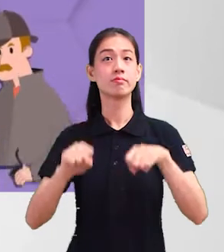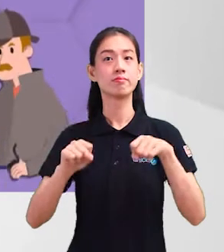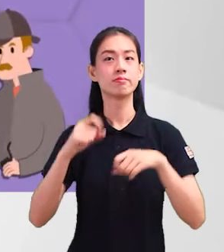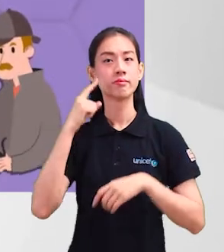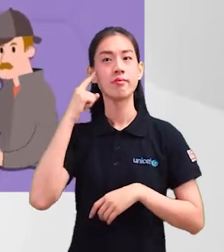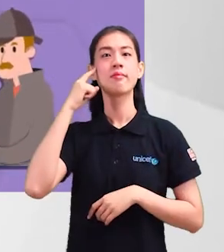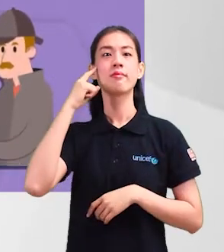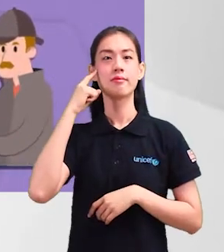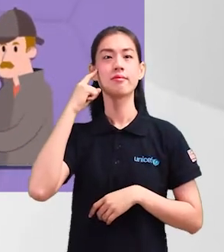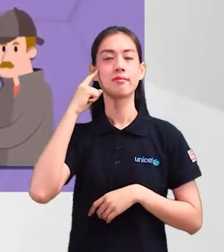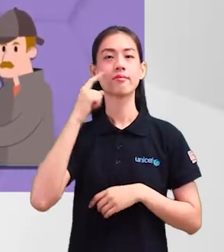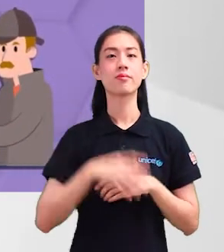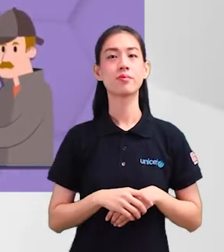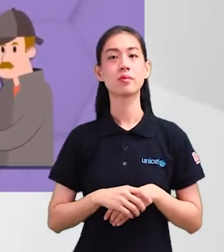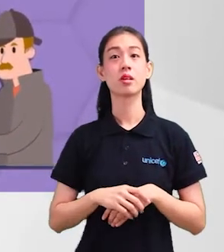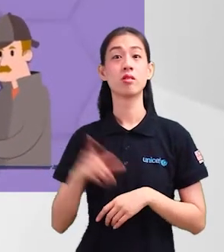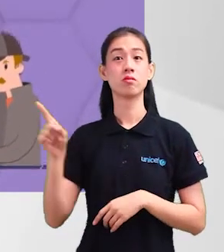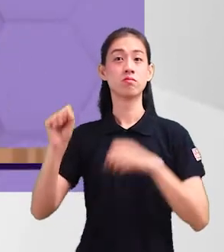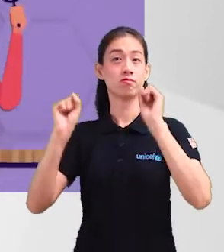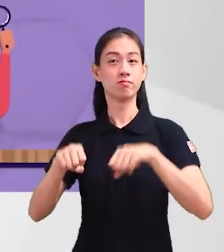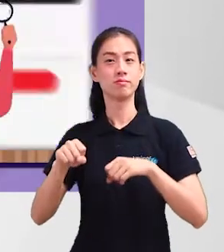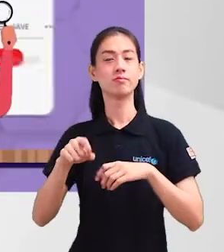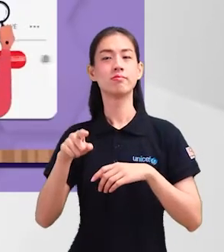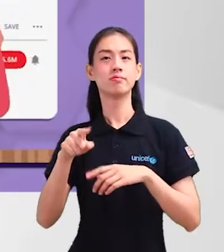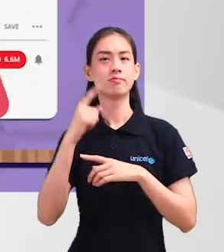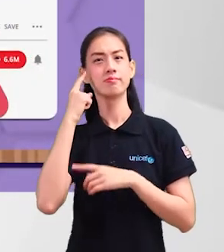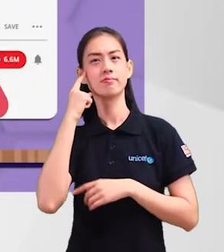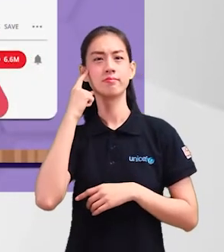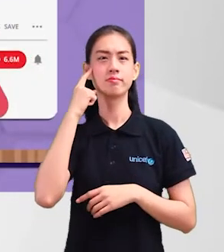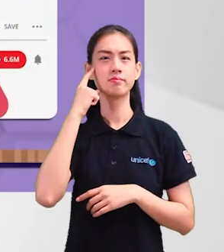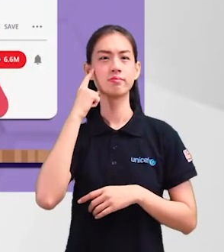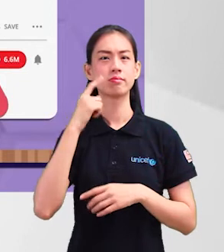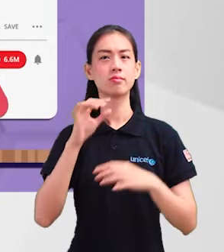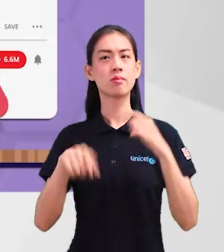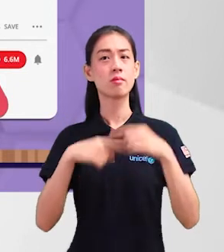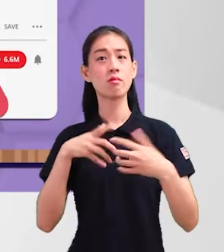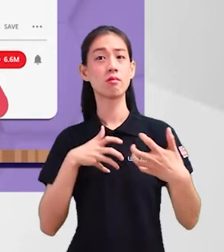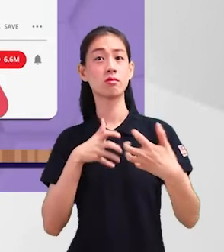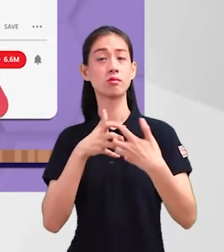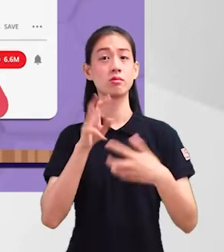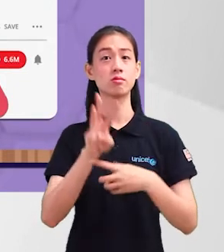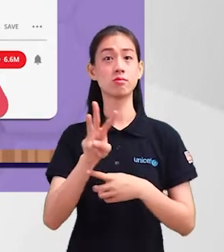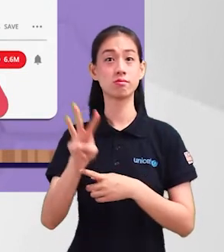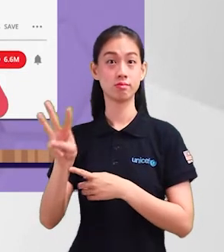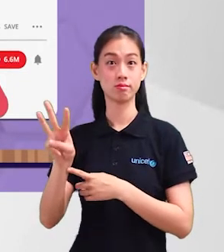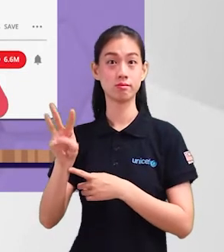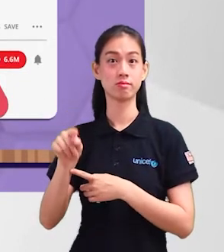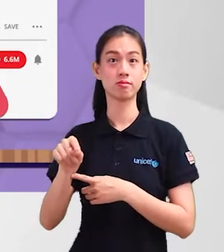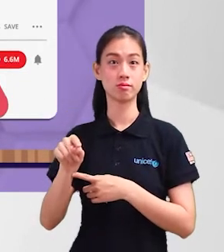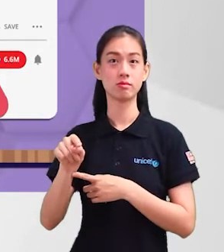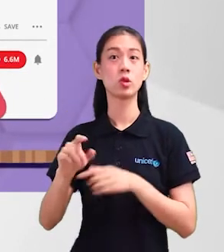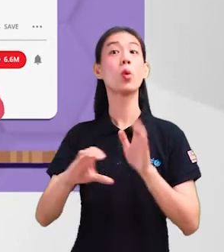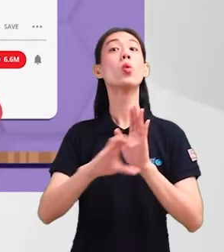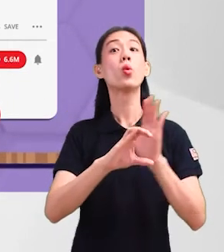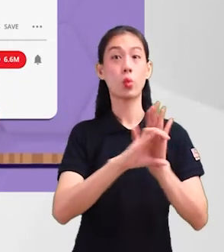Kebolehan untuk menjangka. Pengguna sepatutnya boleh meramal apa yang akan berlaku apabila mereka berinteraksi dengan laman web.